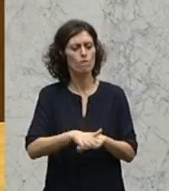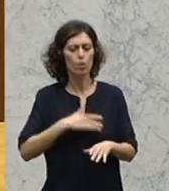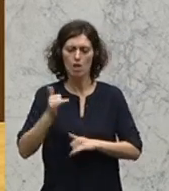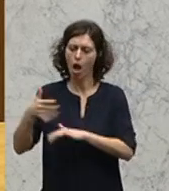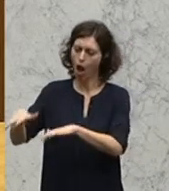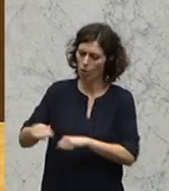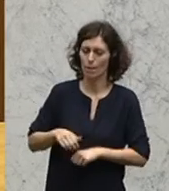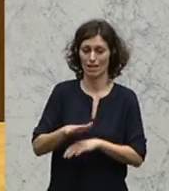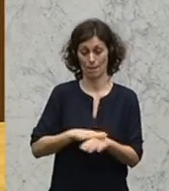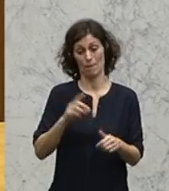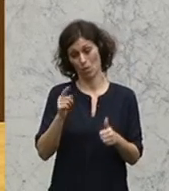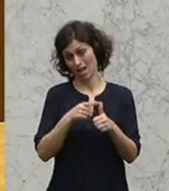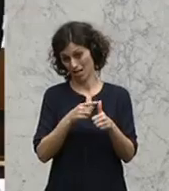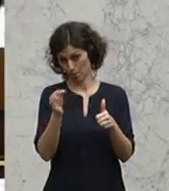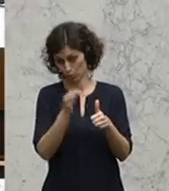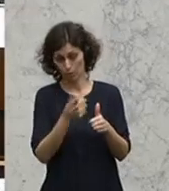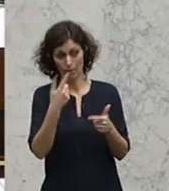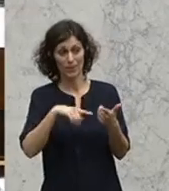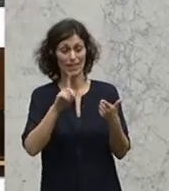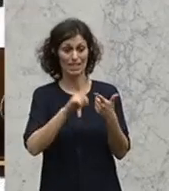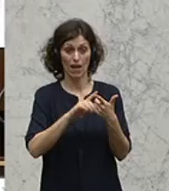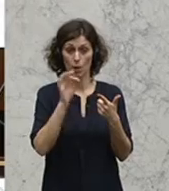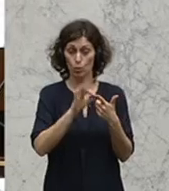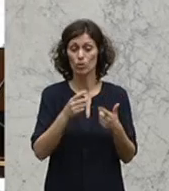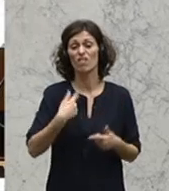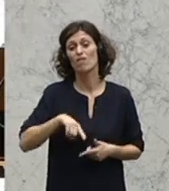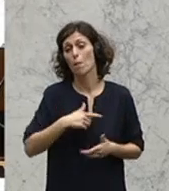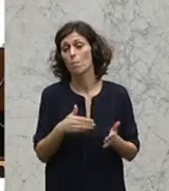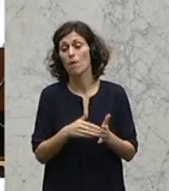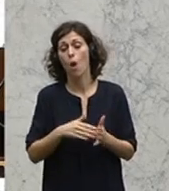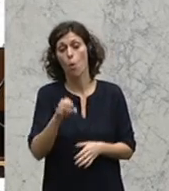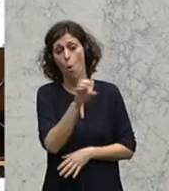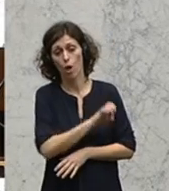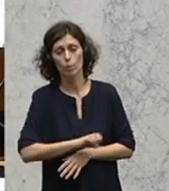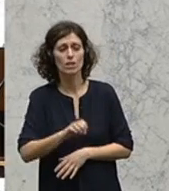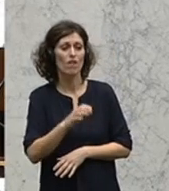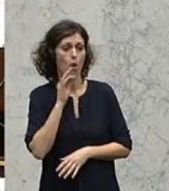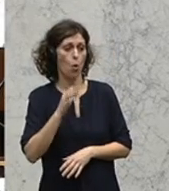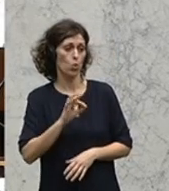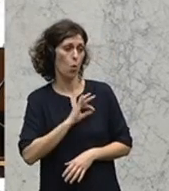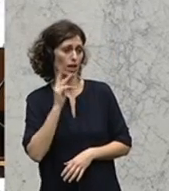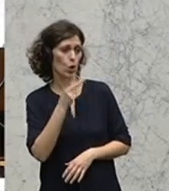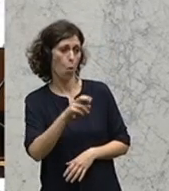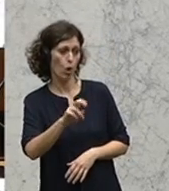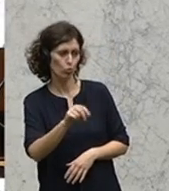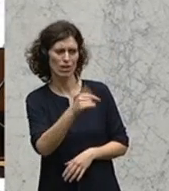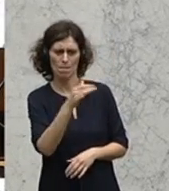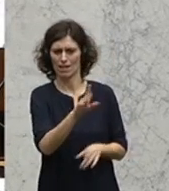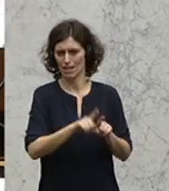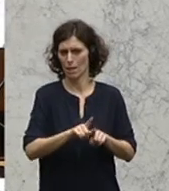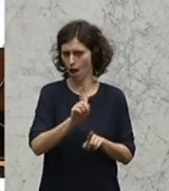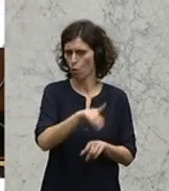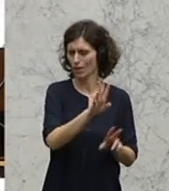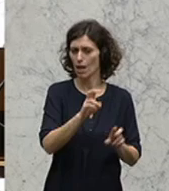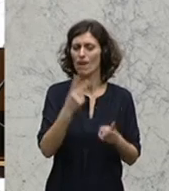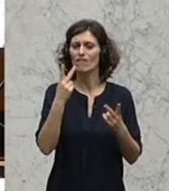ist der erste Punkt. Der zweite Punkt, denke ich mir, wir brauchen eine europäische Lösung, Frau Kollegin Koran. Das ist auch, glaube ich, Ihr Thema immer wieder, dass es eine